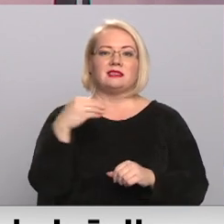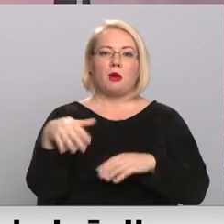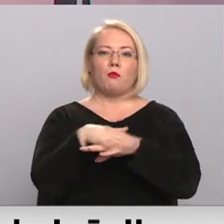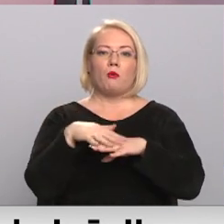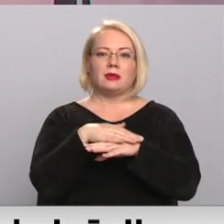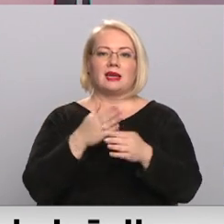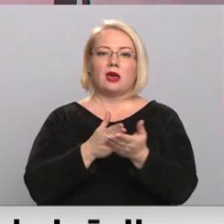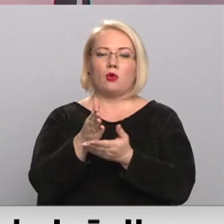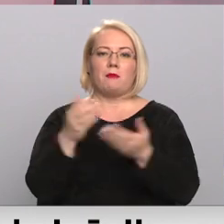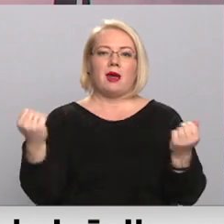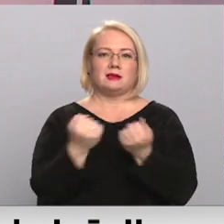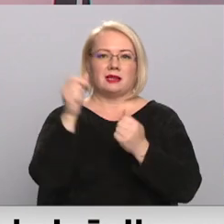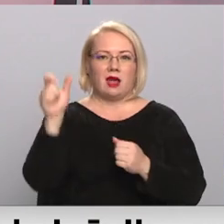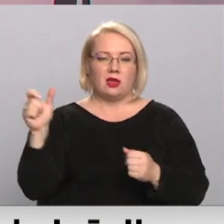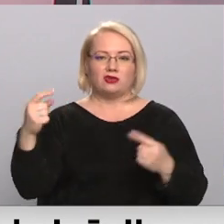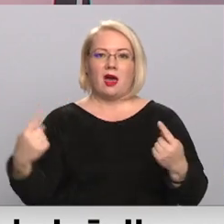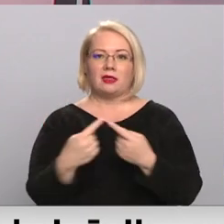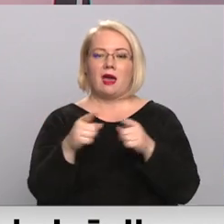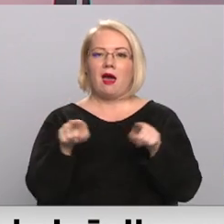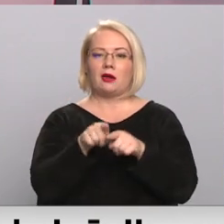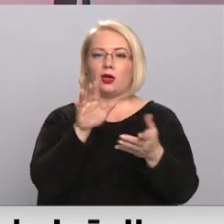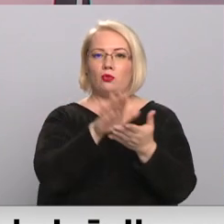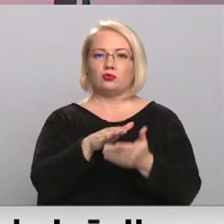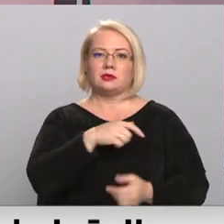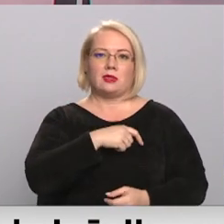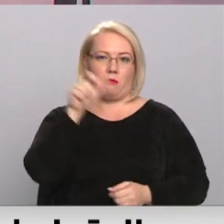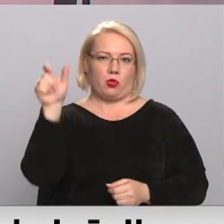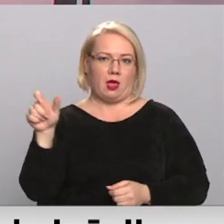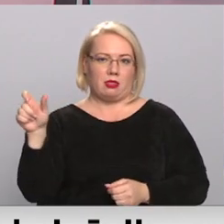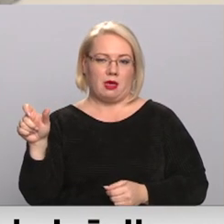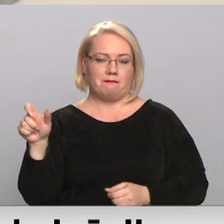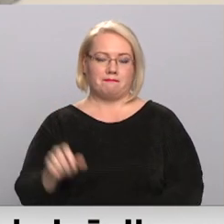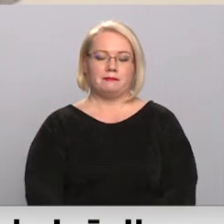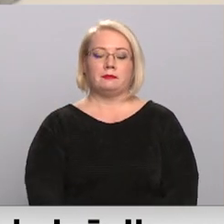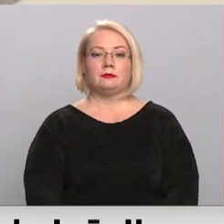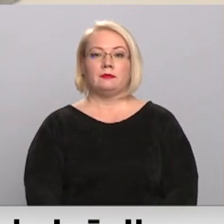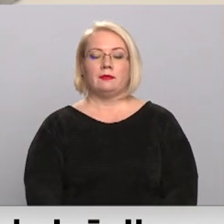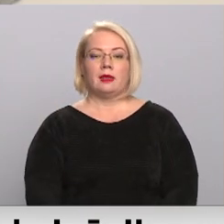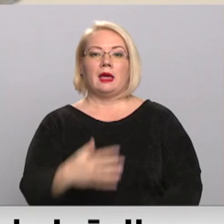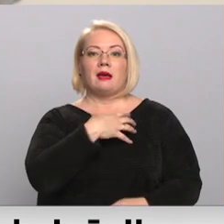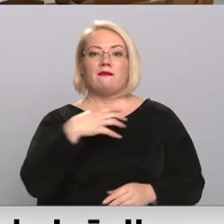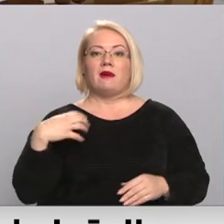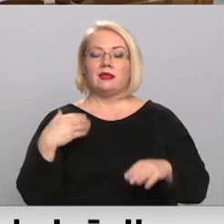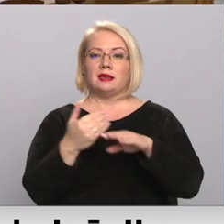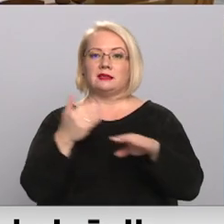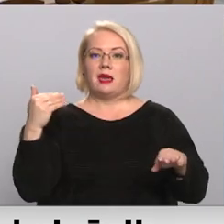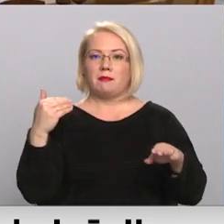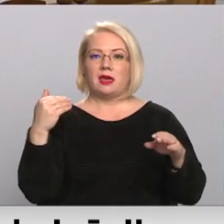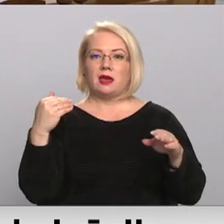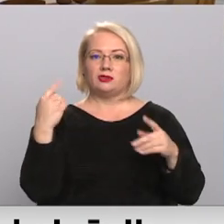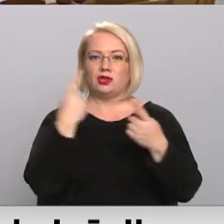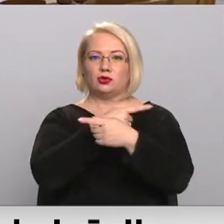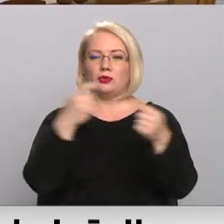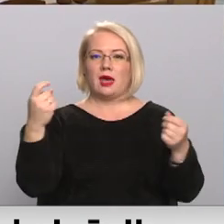strādājošiem, attiecinām arī uz deputātiem. Stāsts man dar līdzīti. Valdības iepriekš izdotājs rīkojums par